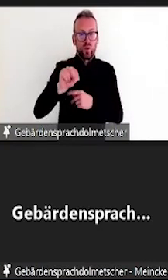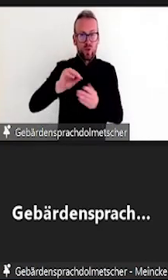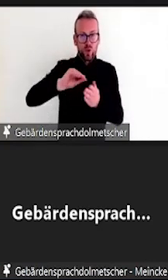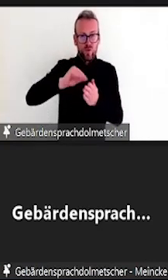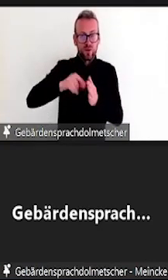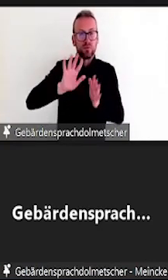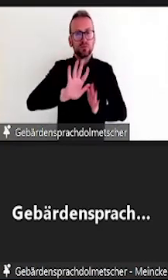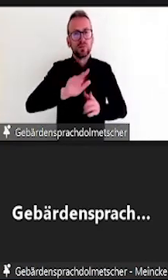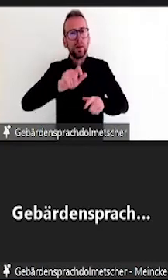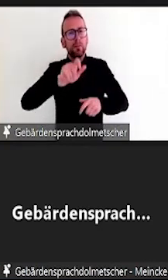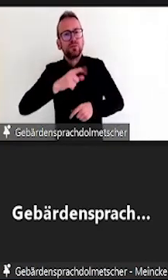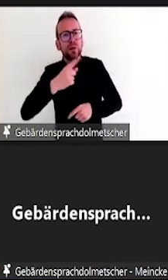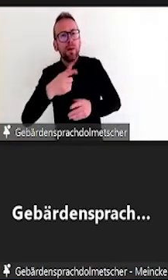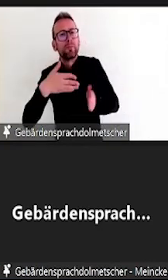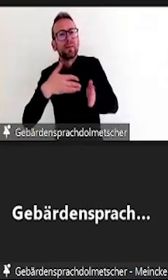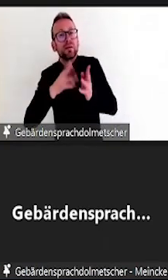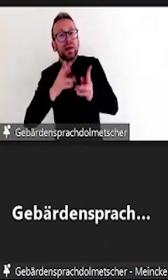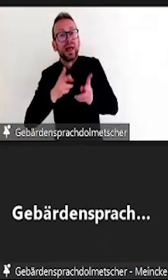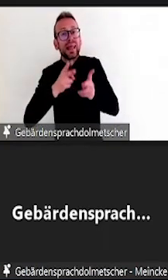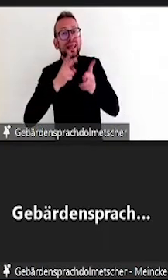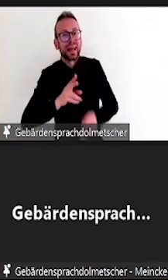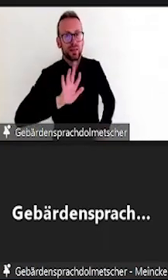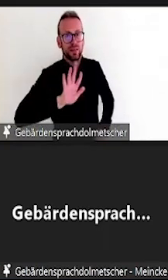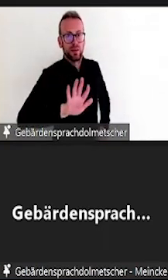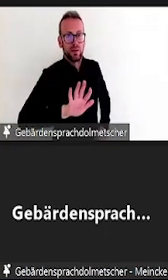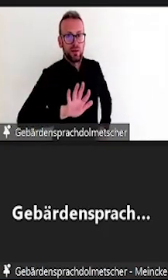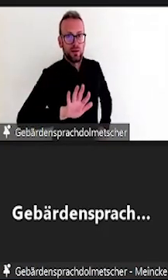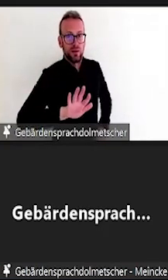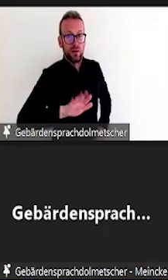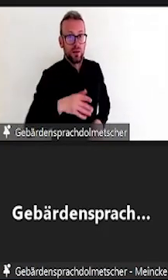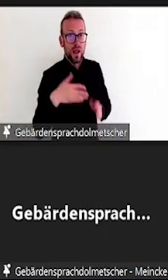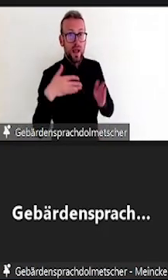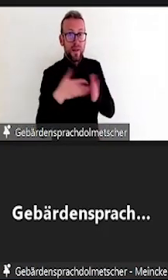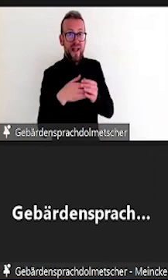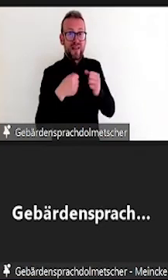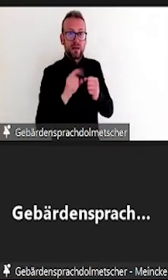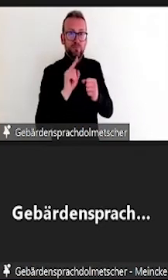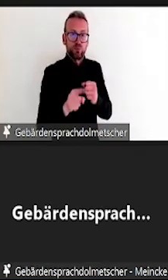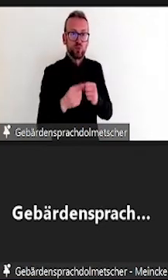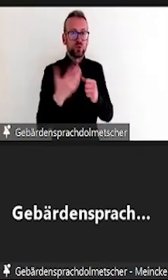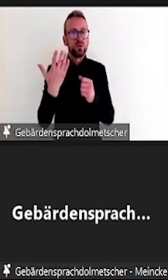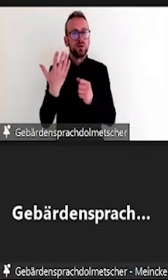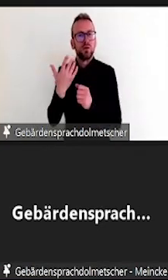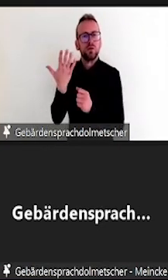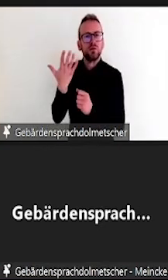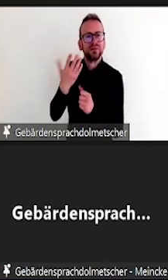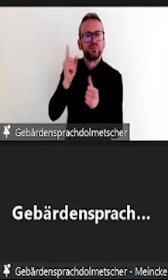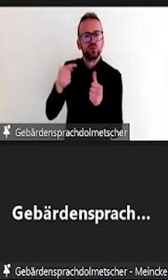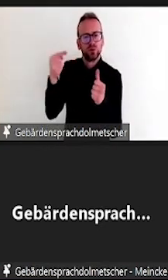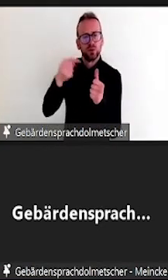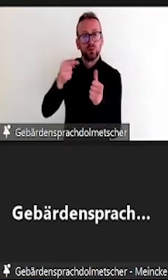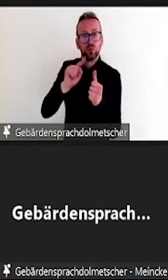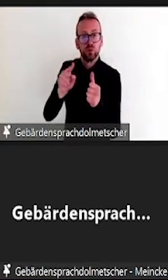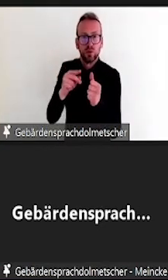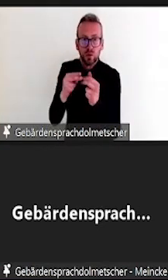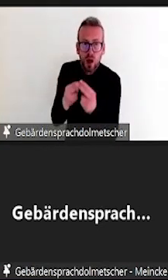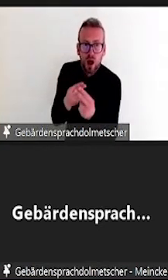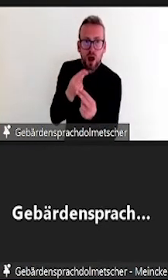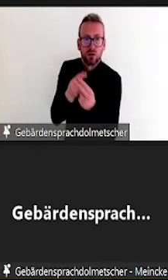allen Teilnehmenden an einer Prüfung unter den vorgesehenen Bedingungen absolviert werden können.